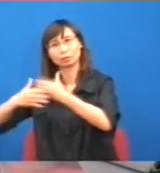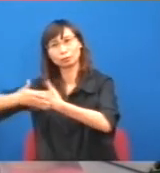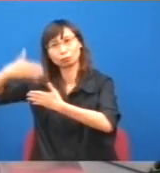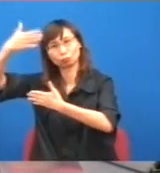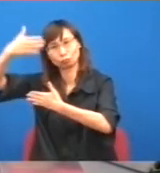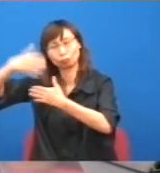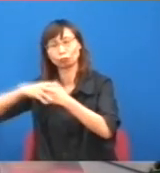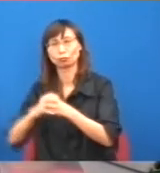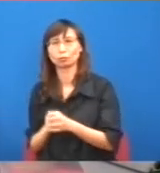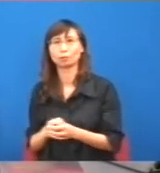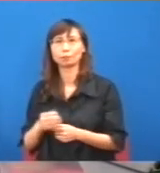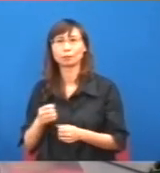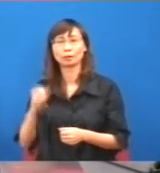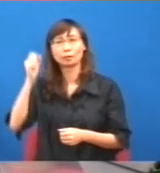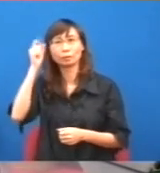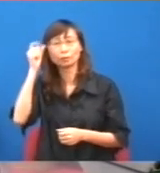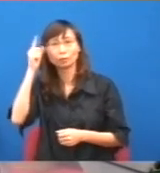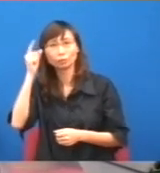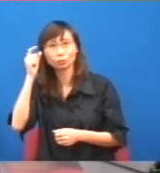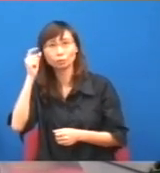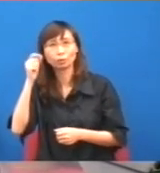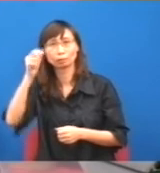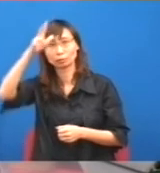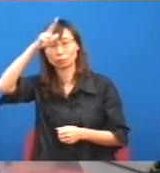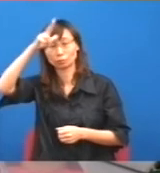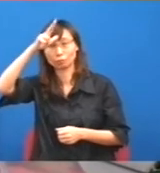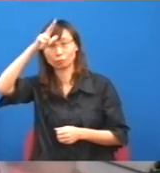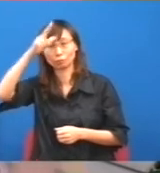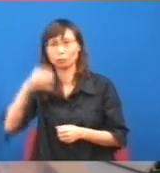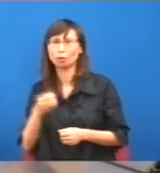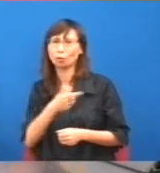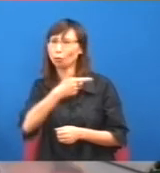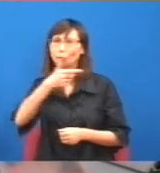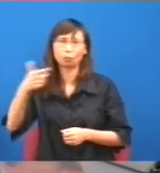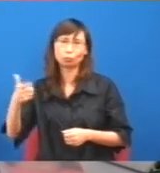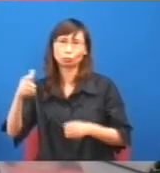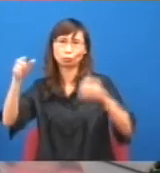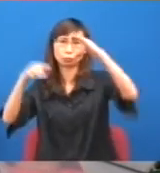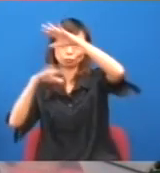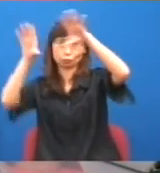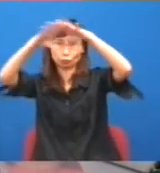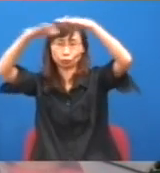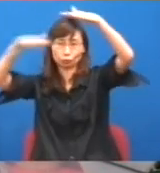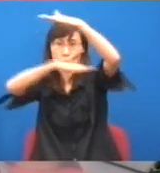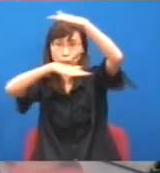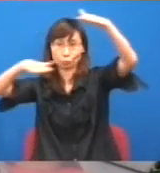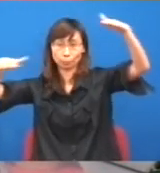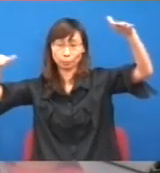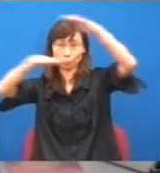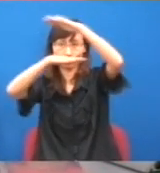政府很多,肥上瘦下,這個劫貧制庫的政策呢,即是